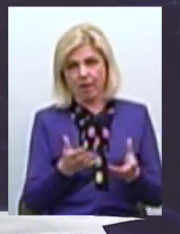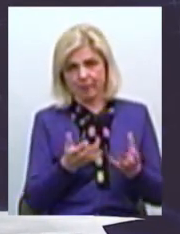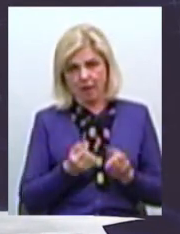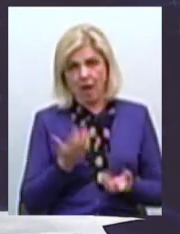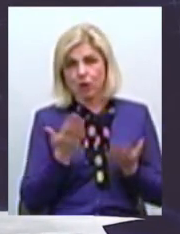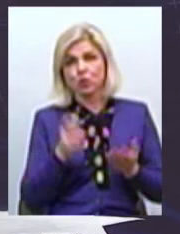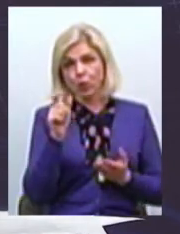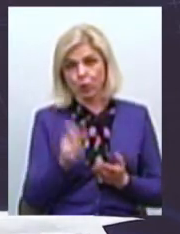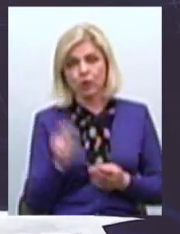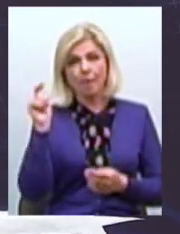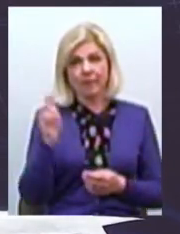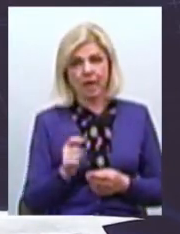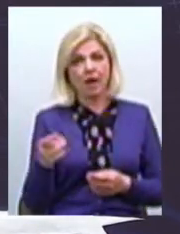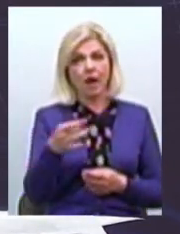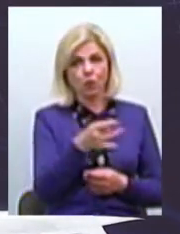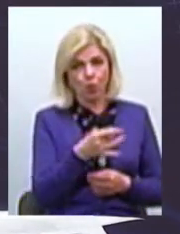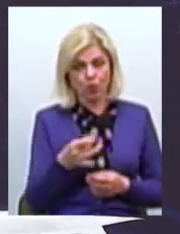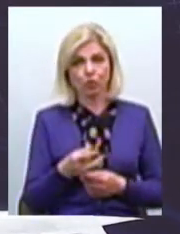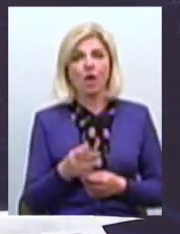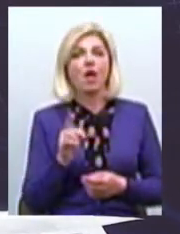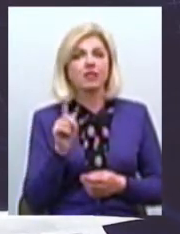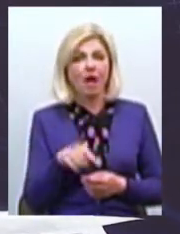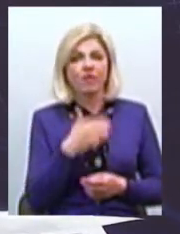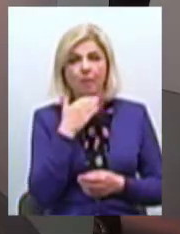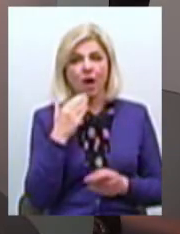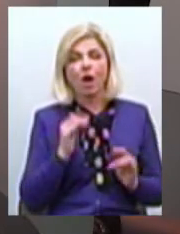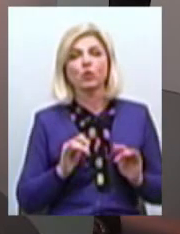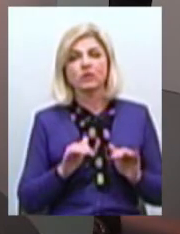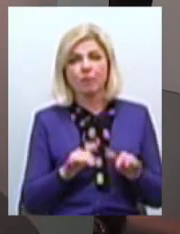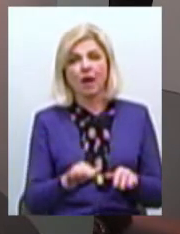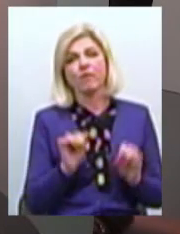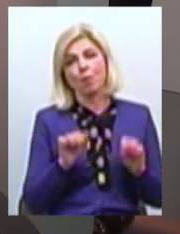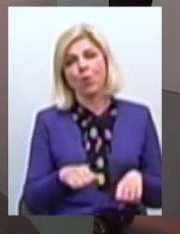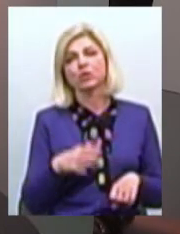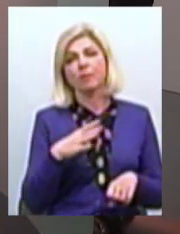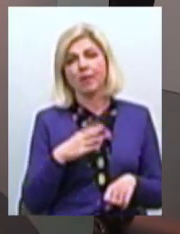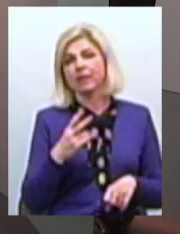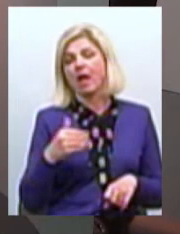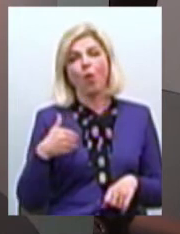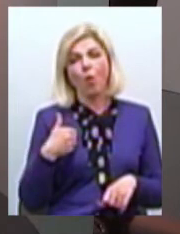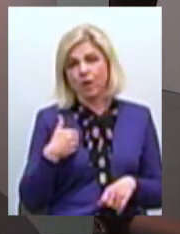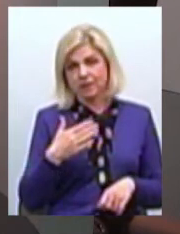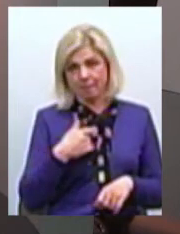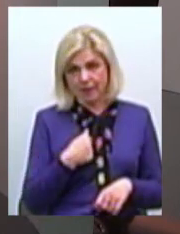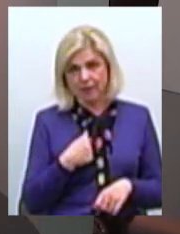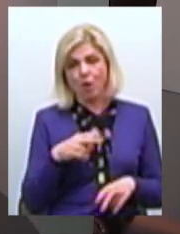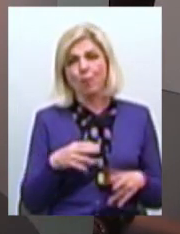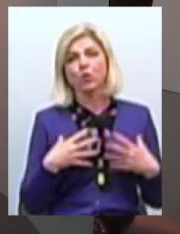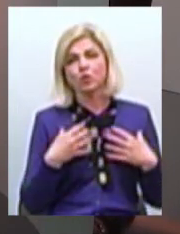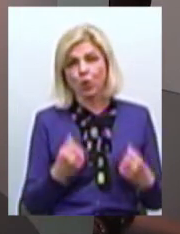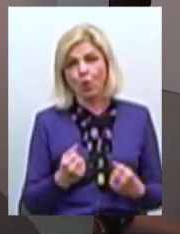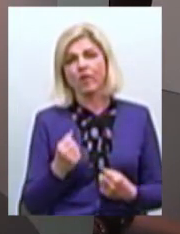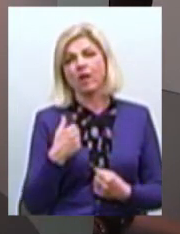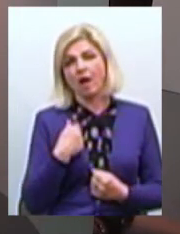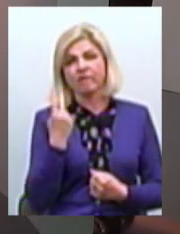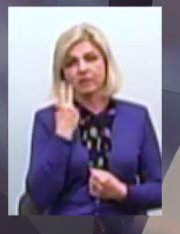району Одразу Навіть якщо багато справ Дійсно І може це буває не на користь мені По здоров'ю всьому Але я